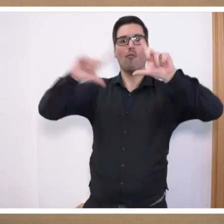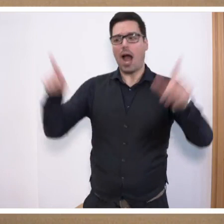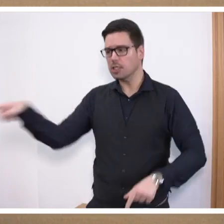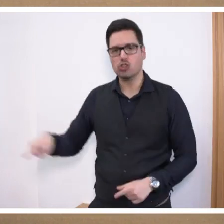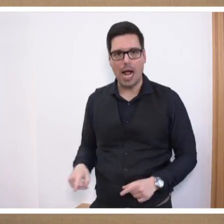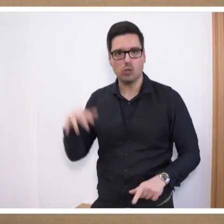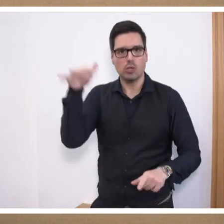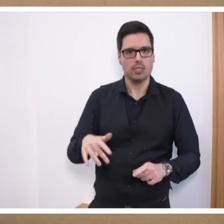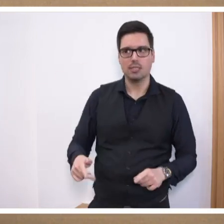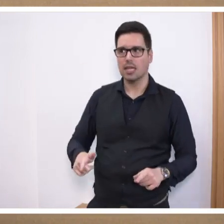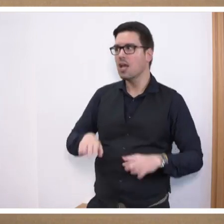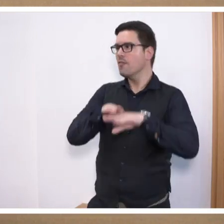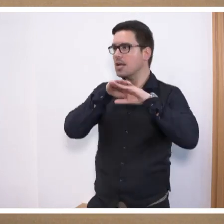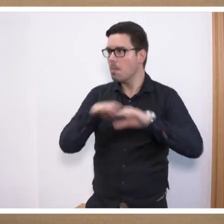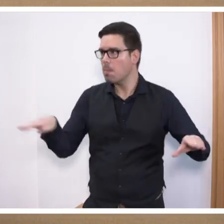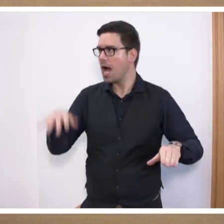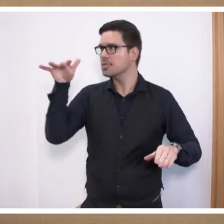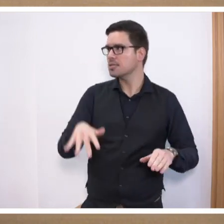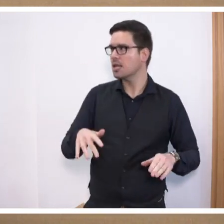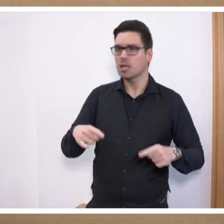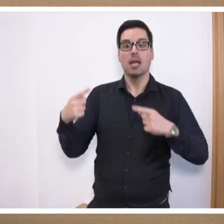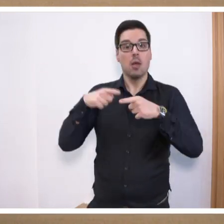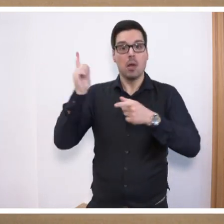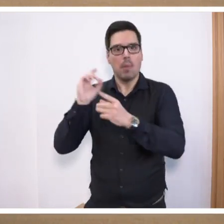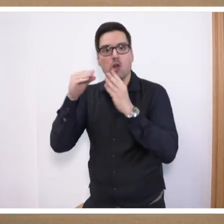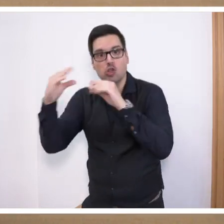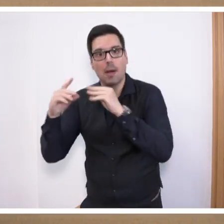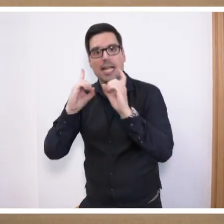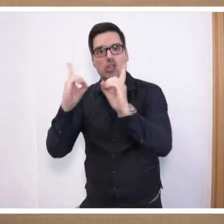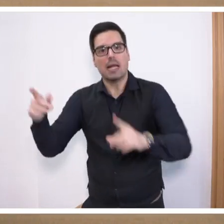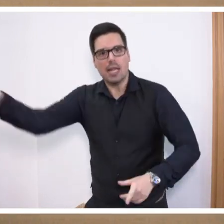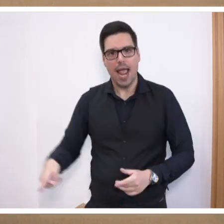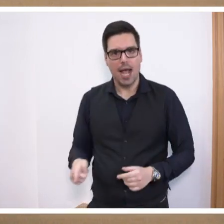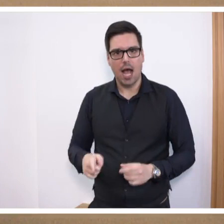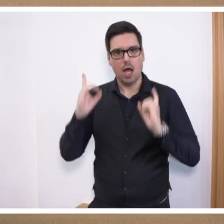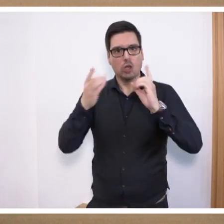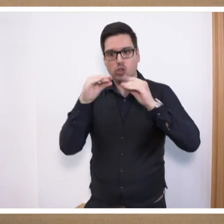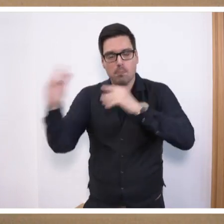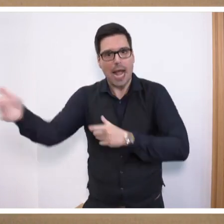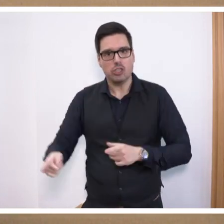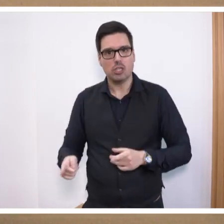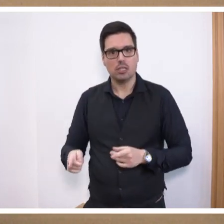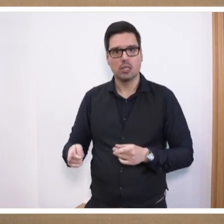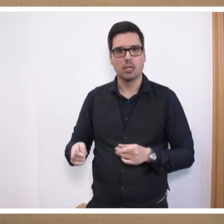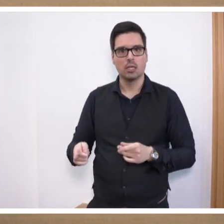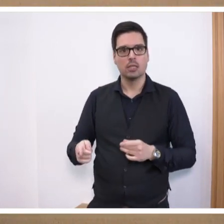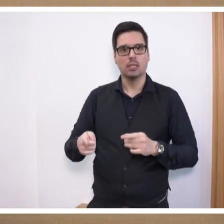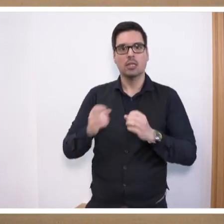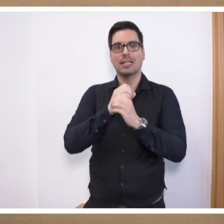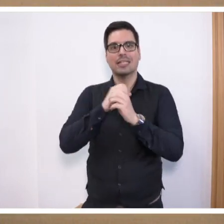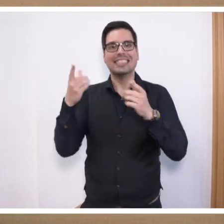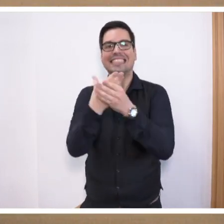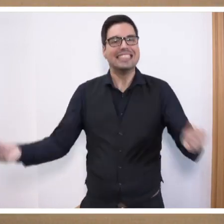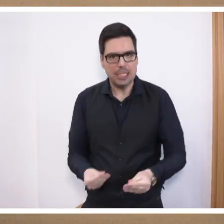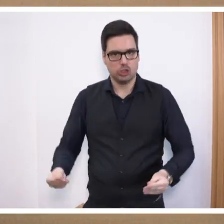Veranstaltung zur Basis... Unterhaltet euch mal mit Lehrkräften. Basiskompetenzen, die dort vermittelt werden sollen. Keine